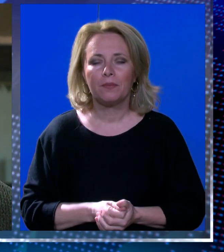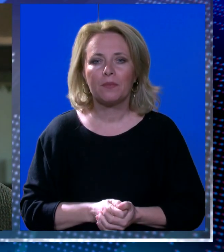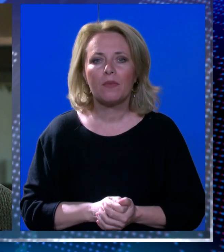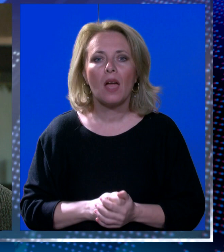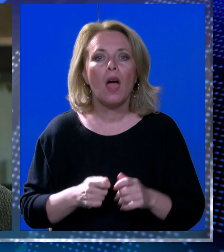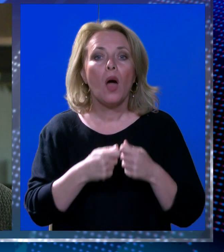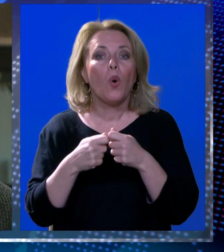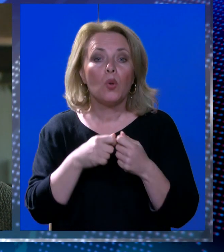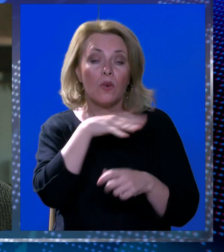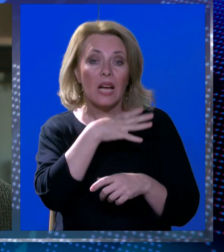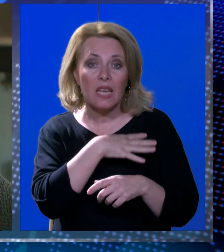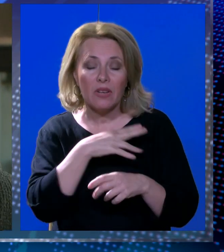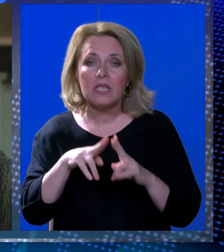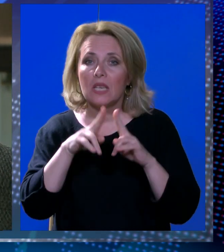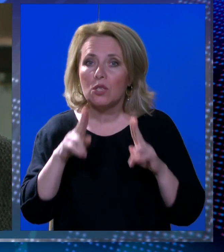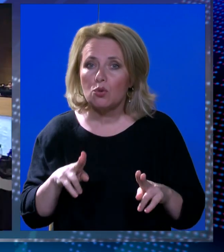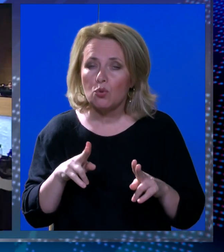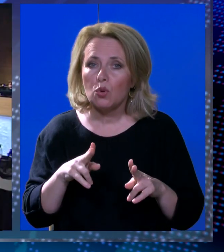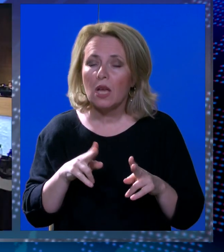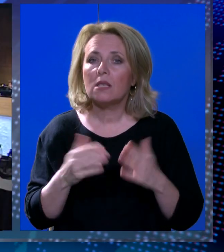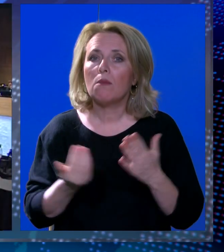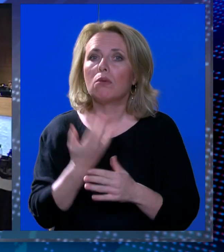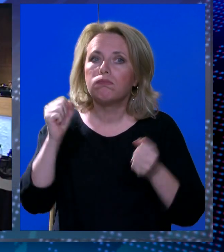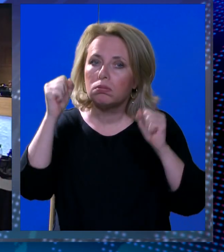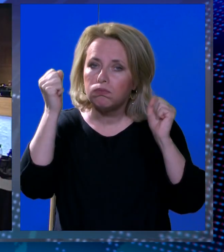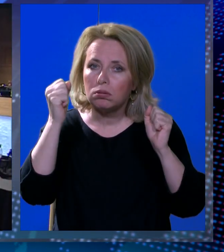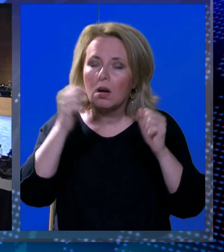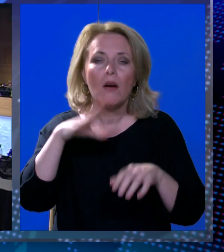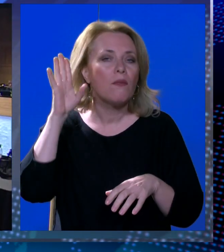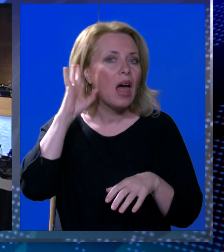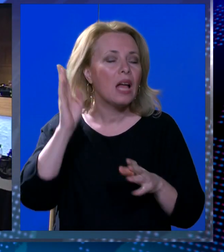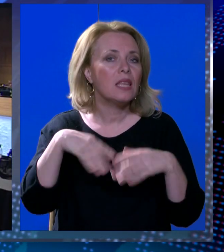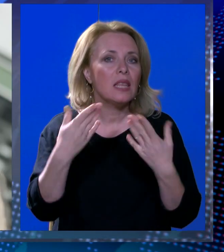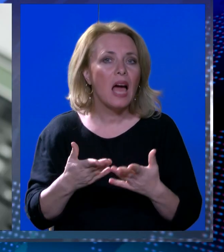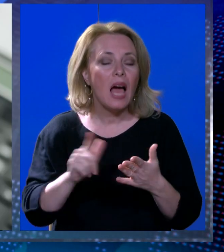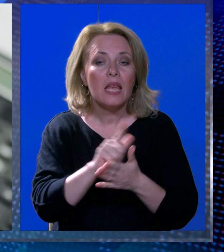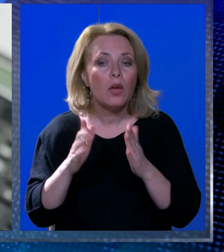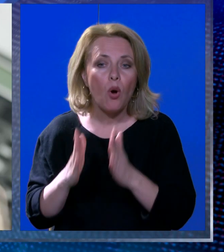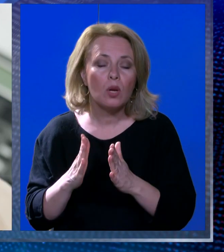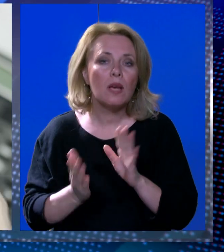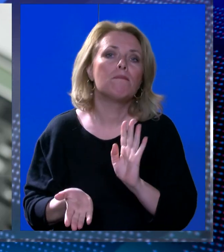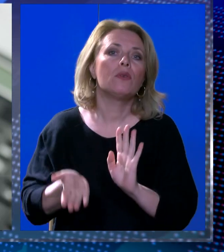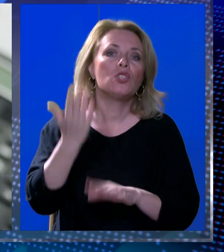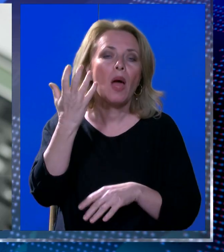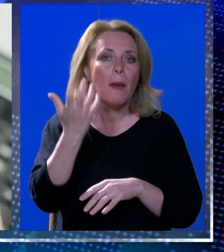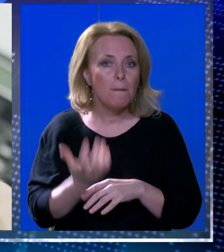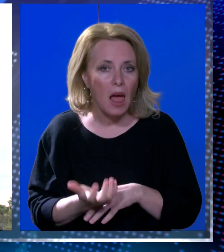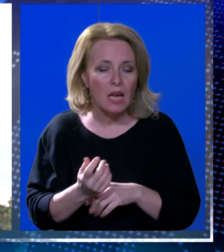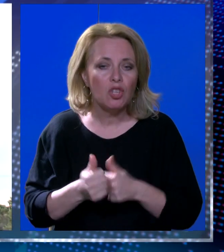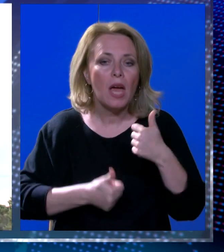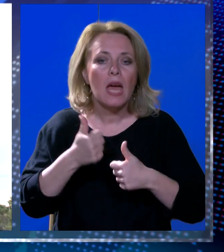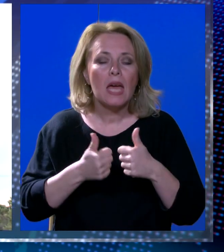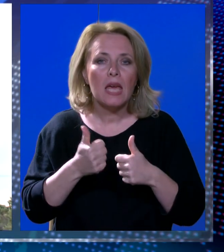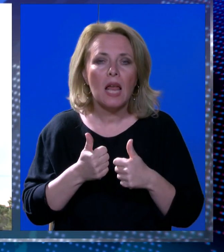Udruga Hrvatskih sudaca ponovno na nogama. Vladi dali rok od tjedan dana za konkretnu ponudu o povećanju sudskih plaća. U protivnom